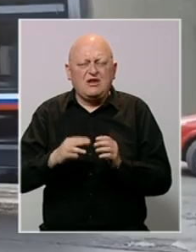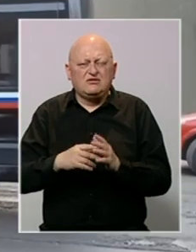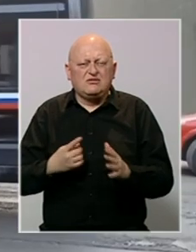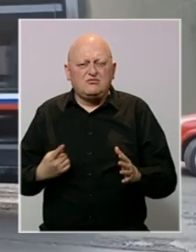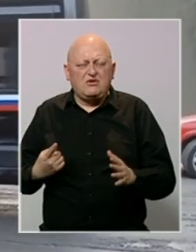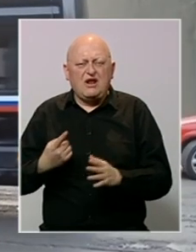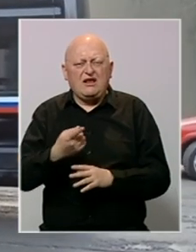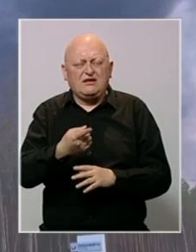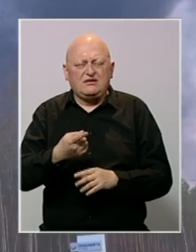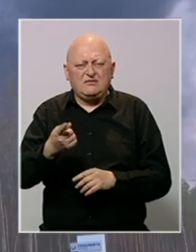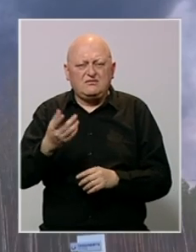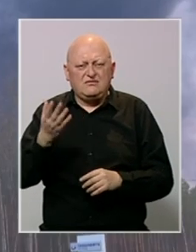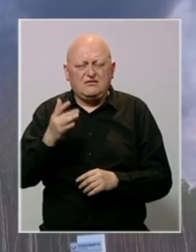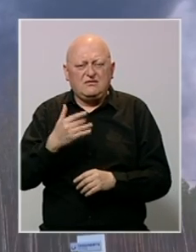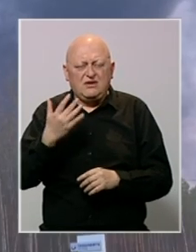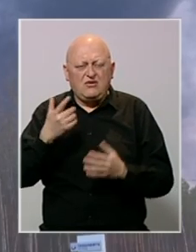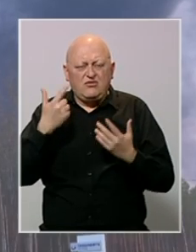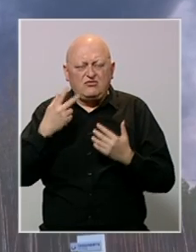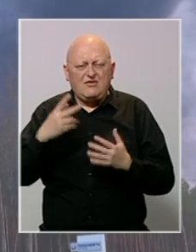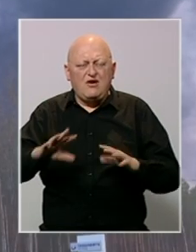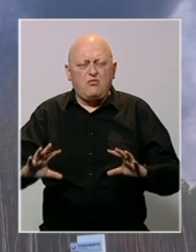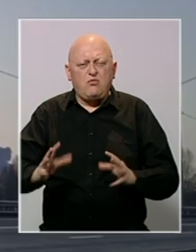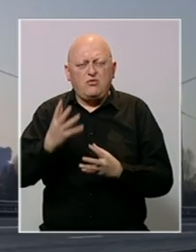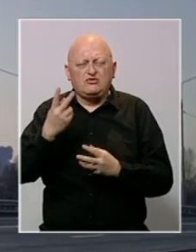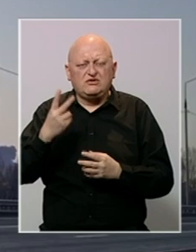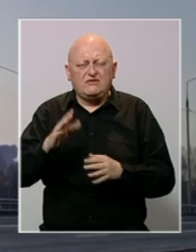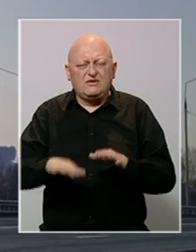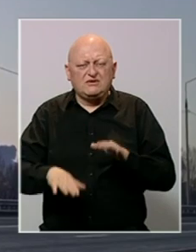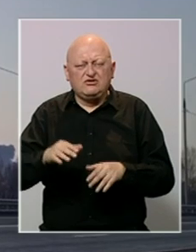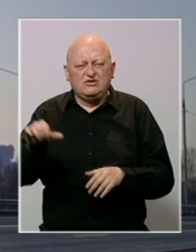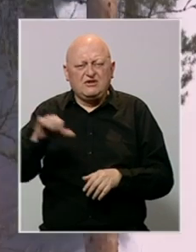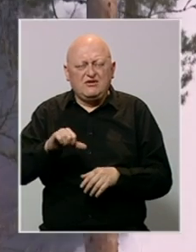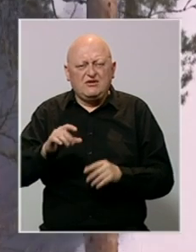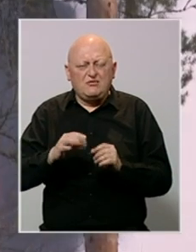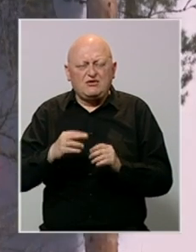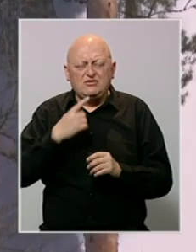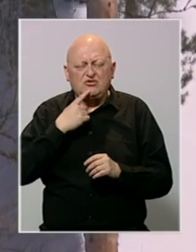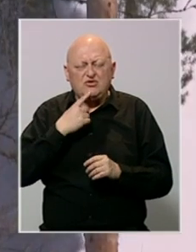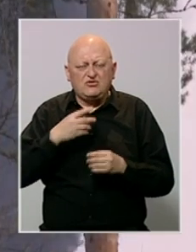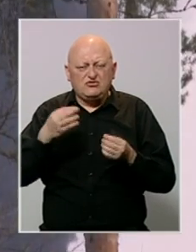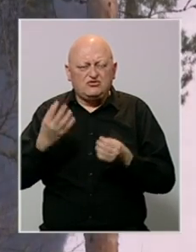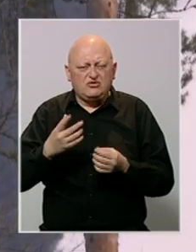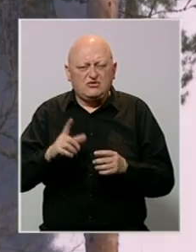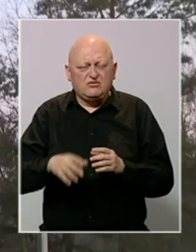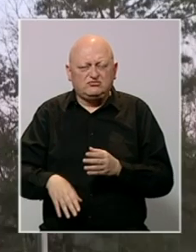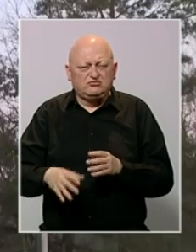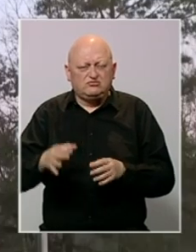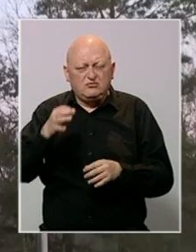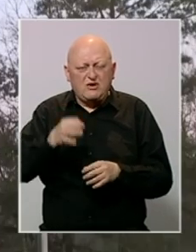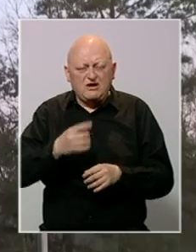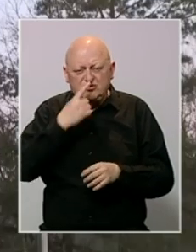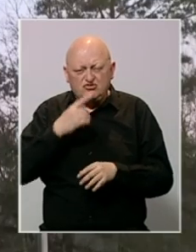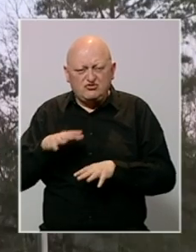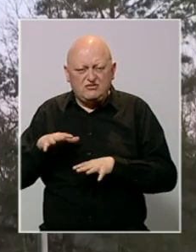pogođen raketama. Ranje ovog tjedna dva požara su izbila u dva skladišta nafte u Brjansku koji služi kao logistička baza za rusku